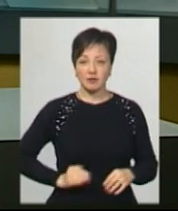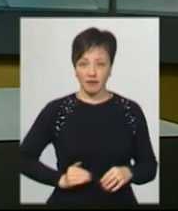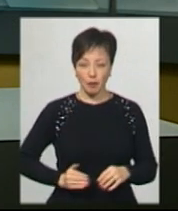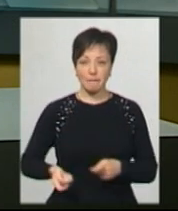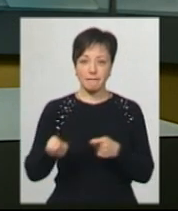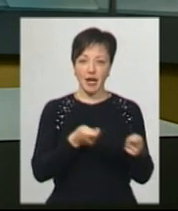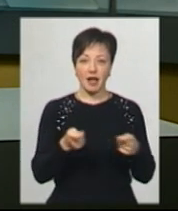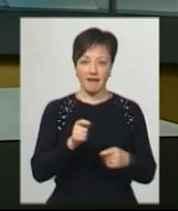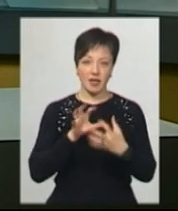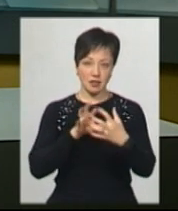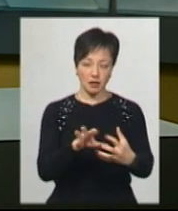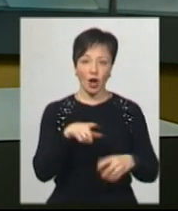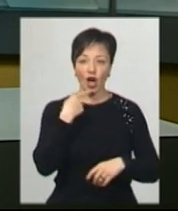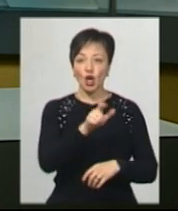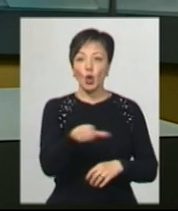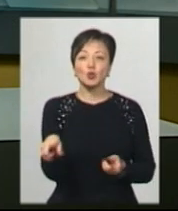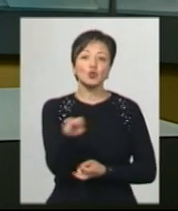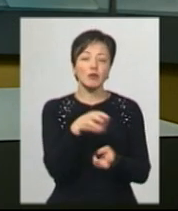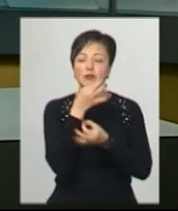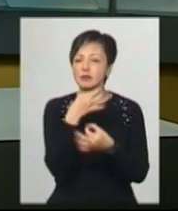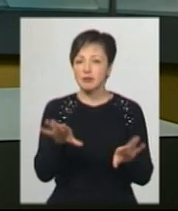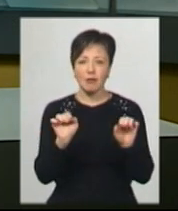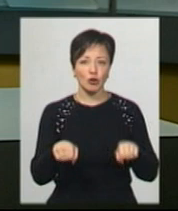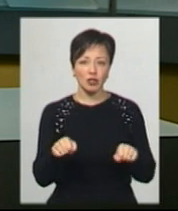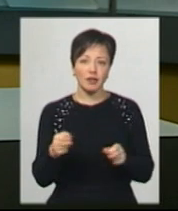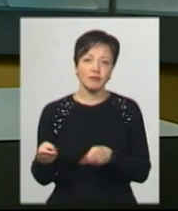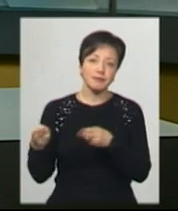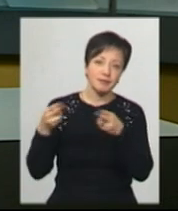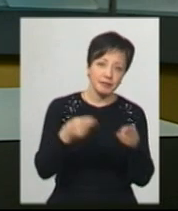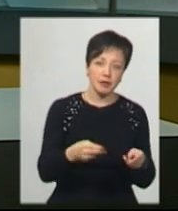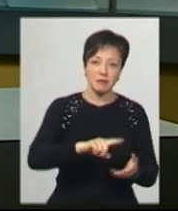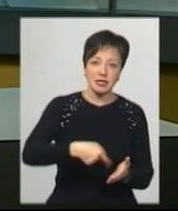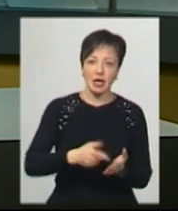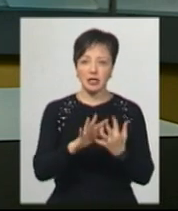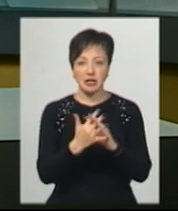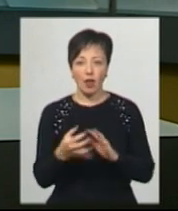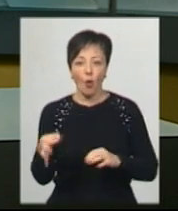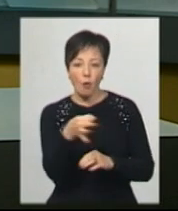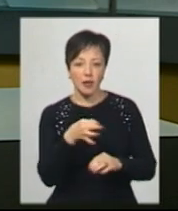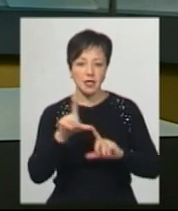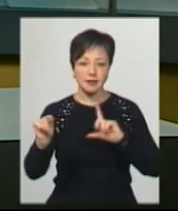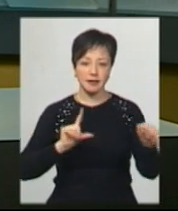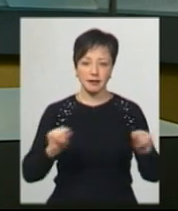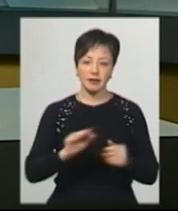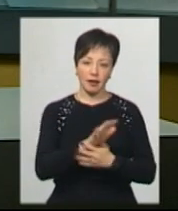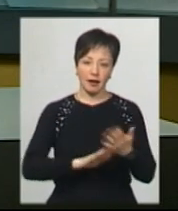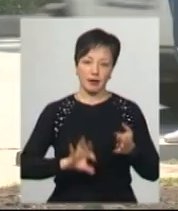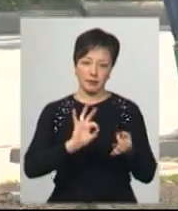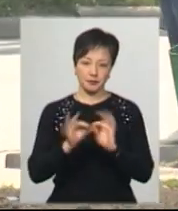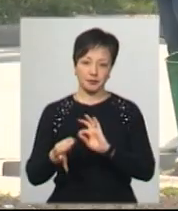Сергій Говоровський. Каже, люди шукають будь-яку можливість добиратися у міста та села області. Подробиці далі.